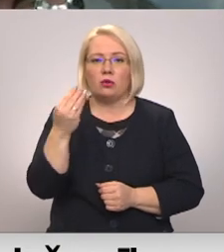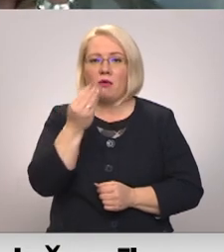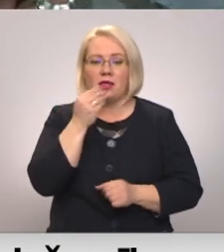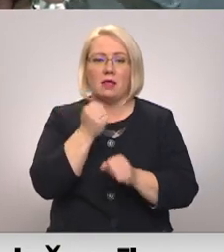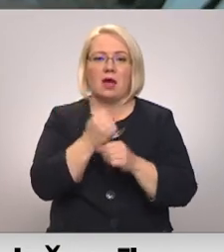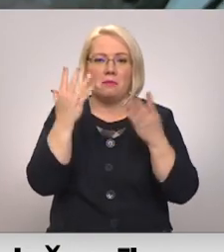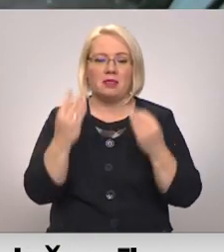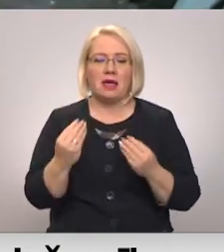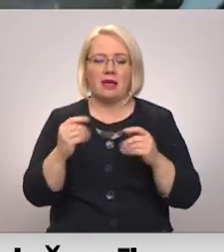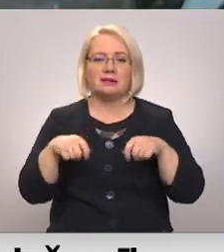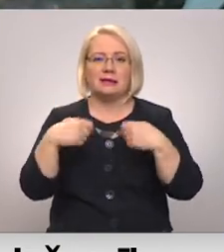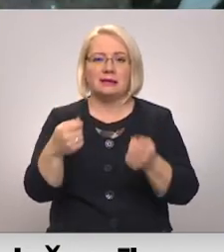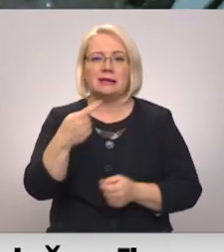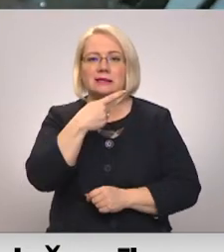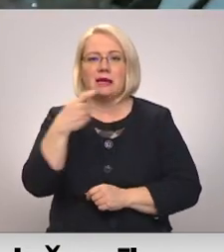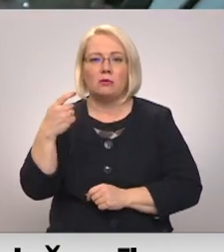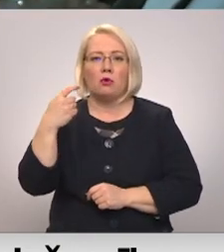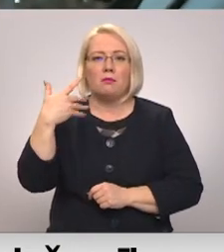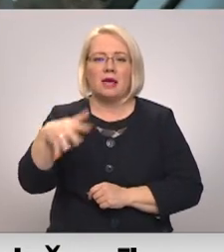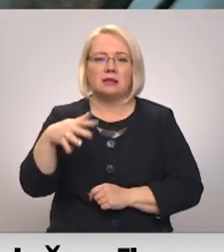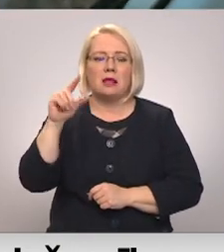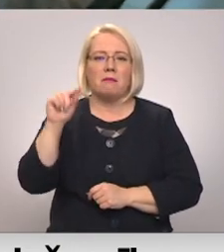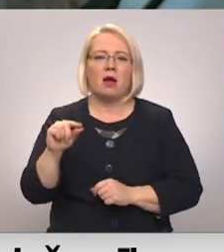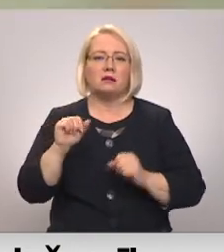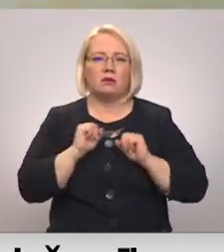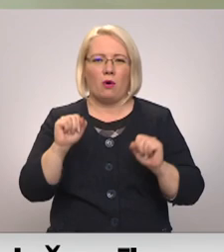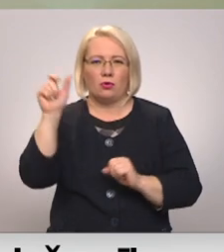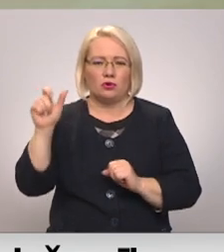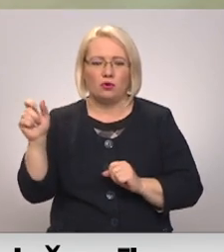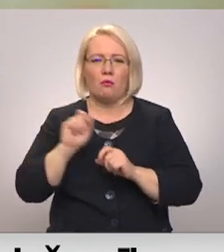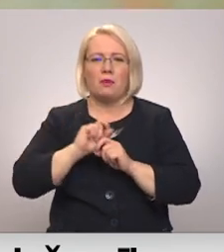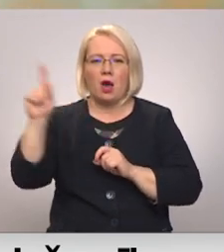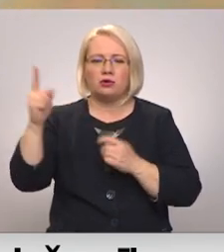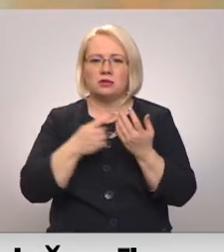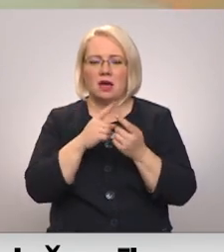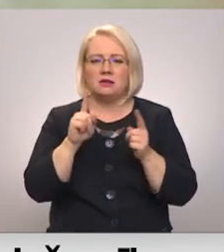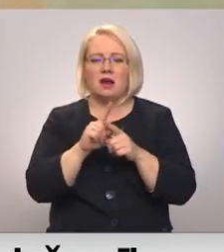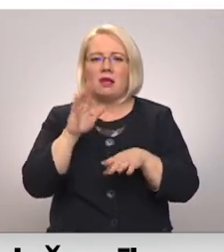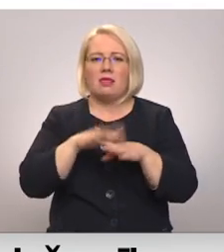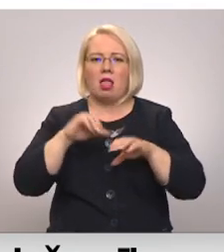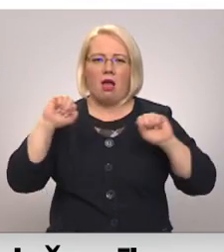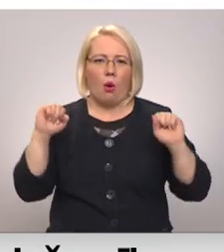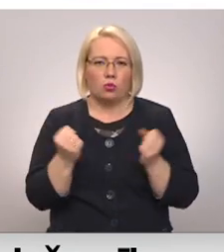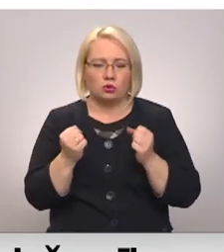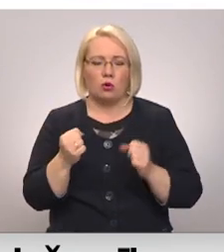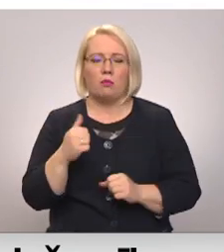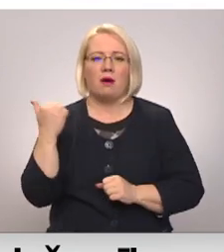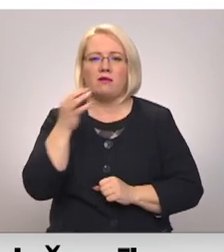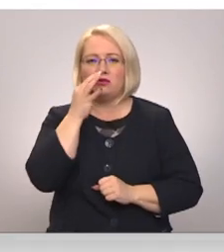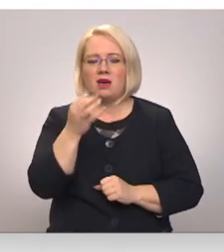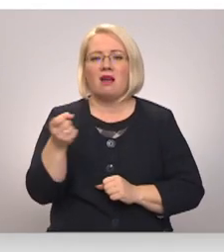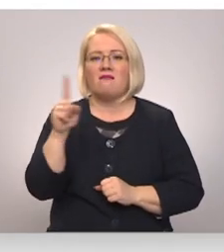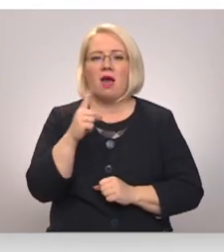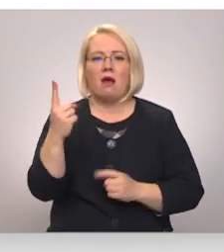darba dienās izniedz pat 150 masturīgiem. To skaidrs trauji pieaudzis līdz ar bargo salu. Vairāk nāk cilvēki,